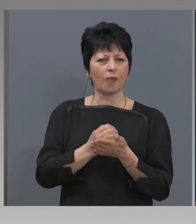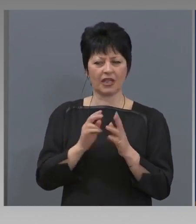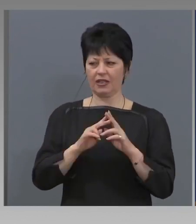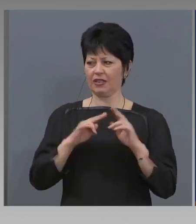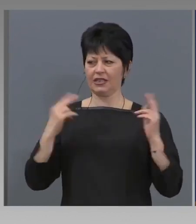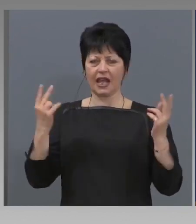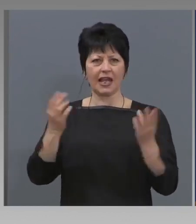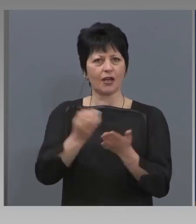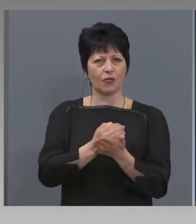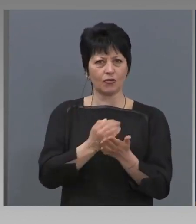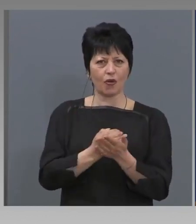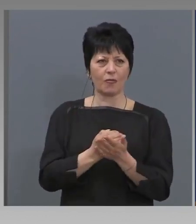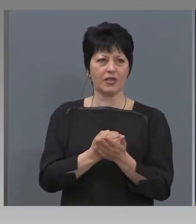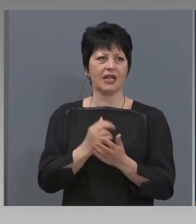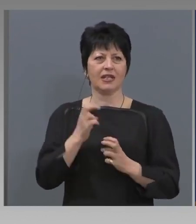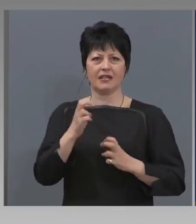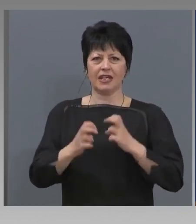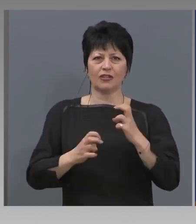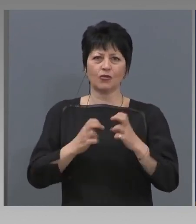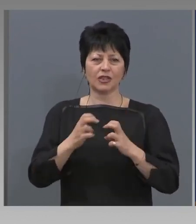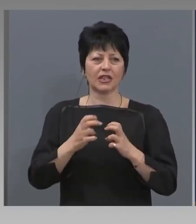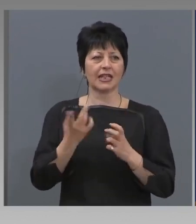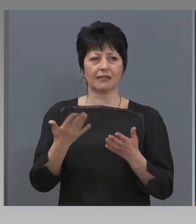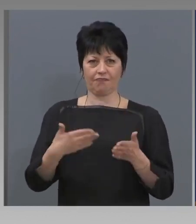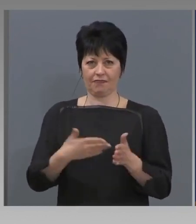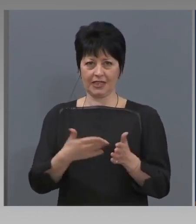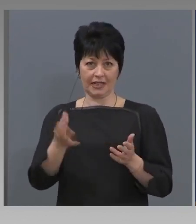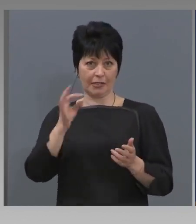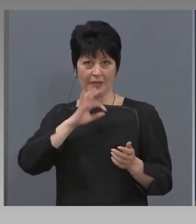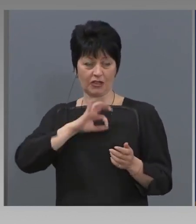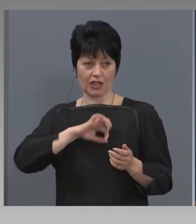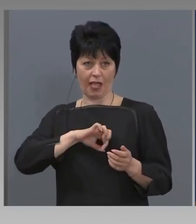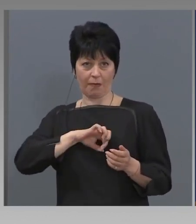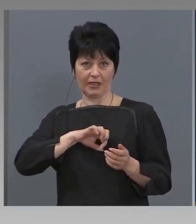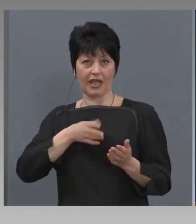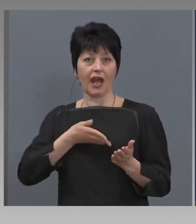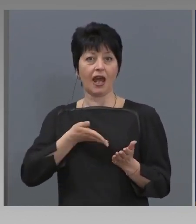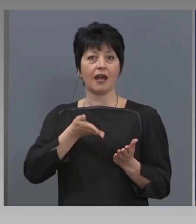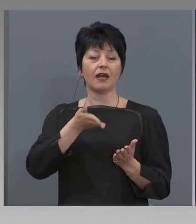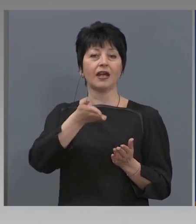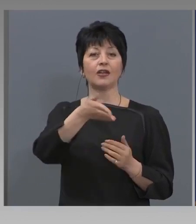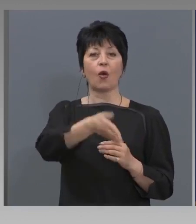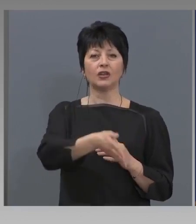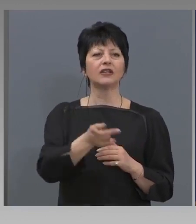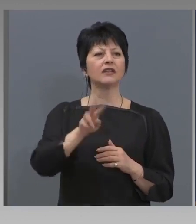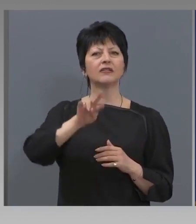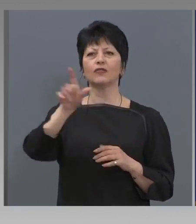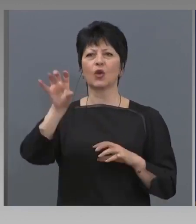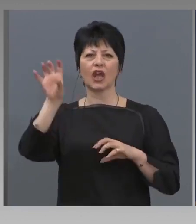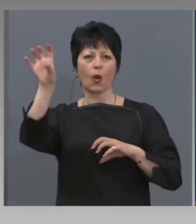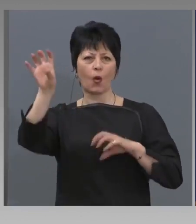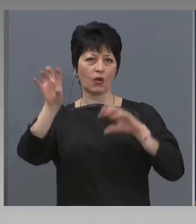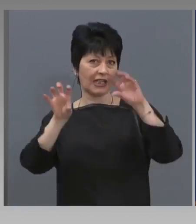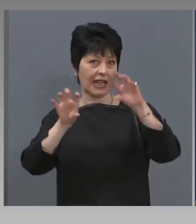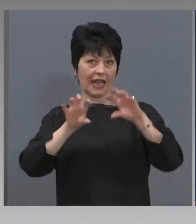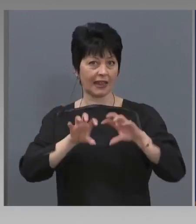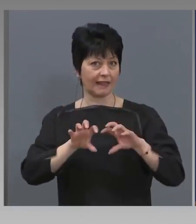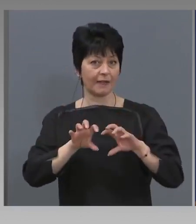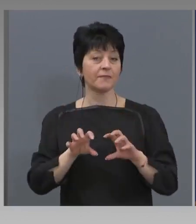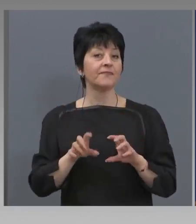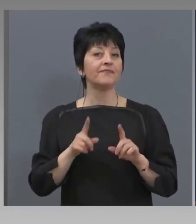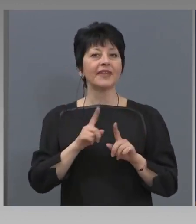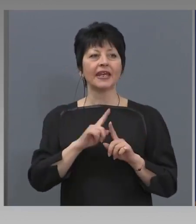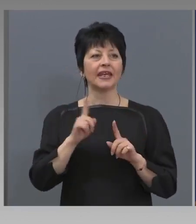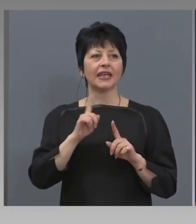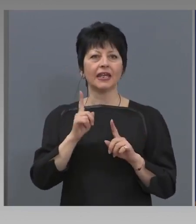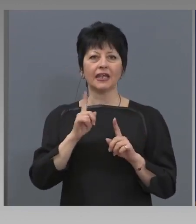индустрии, цели, заради печалбата да отидат в други континенти, и не